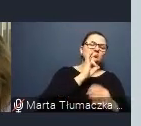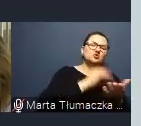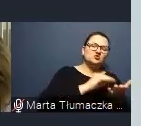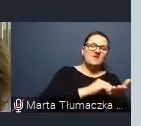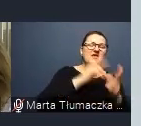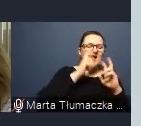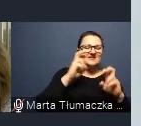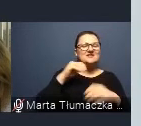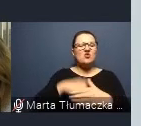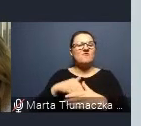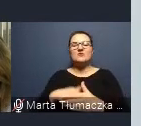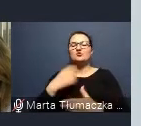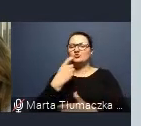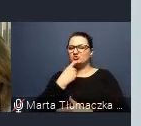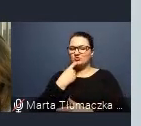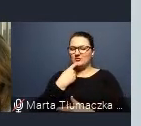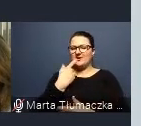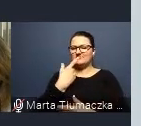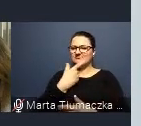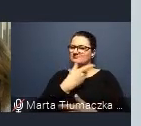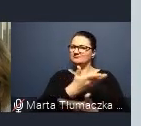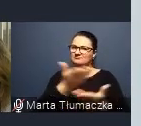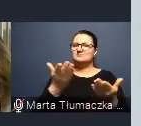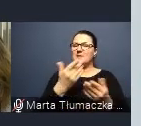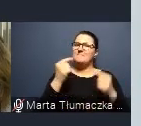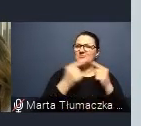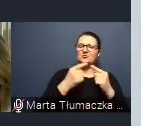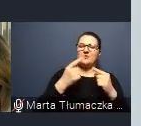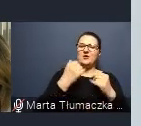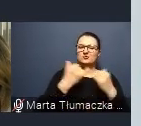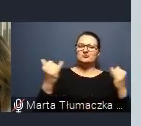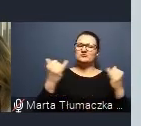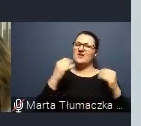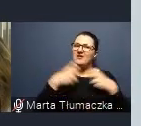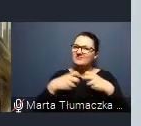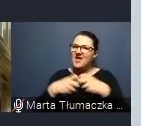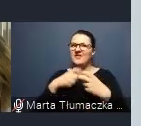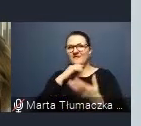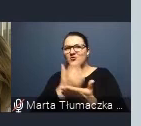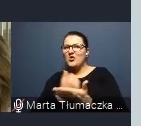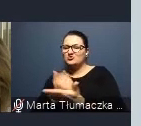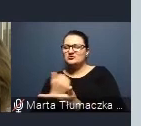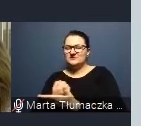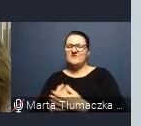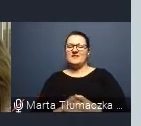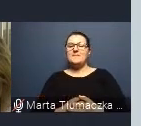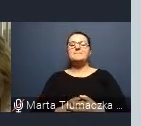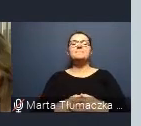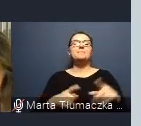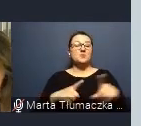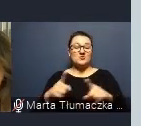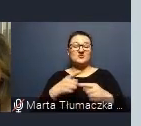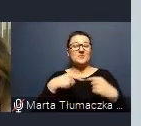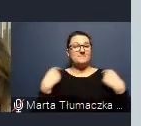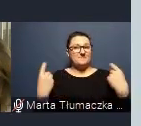stosujących różnego rodzaju e-technologię? To oznacza, że musimy się nastawić